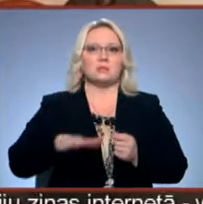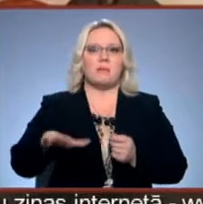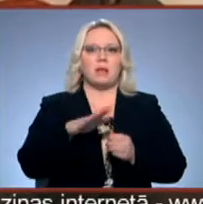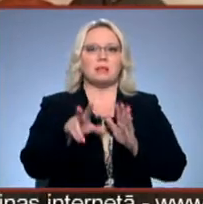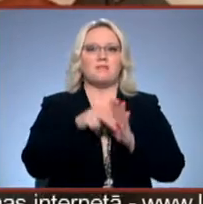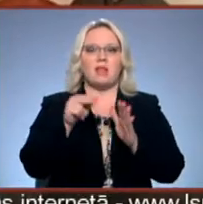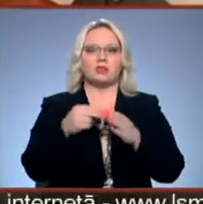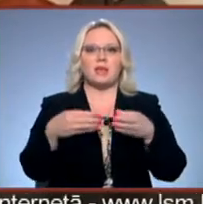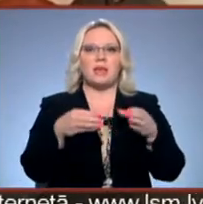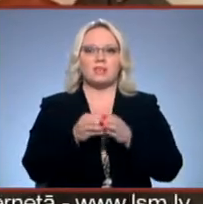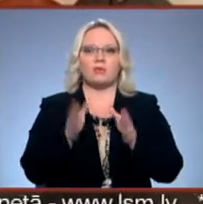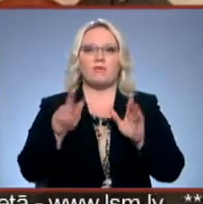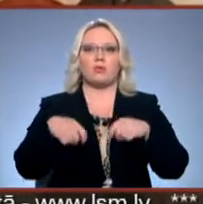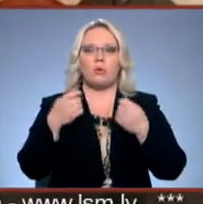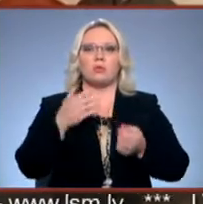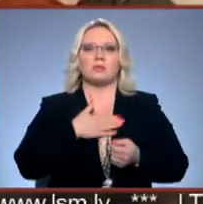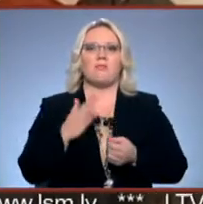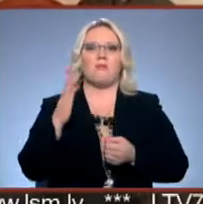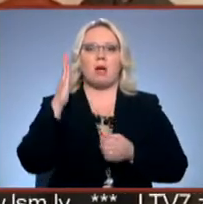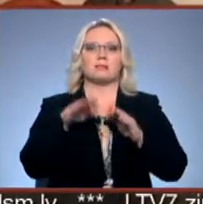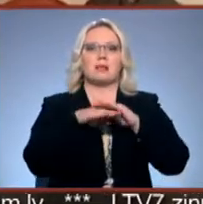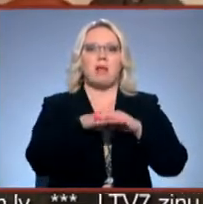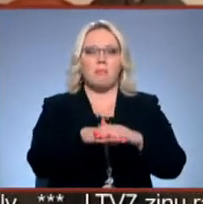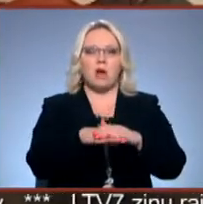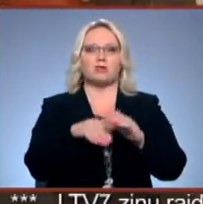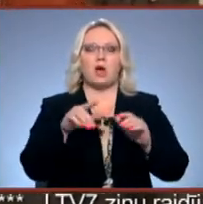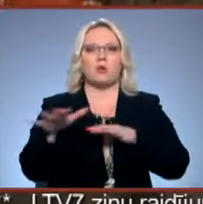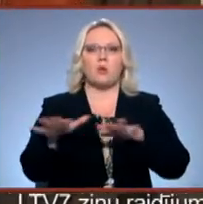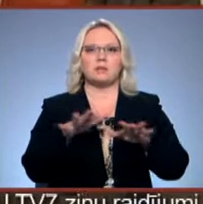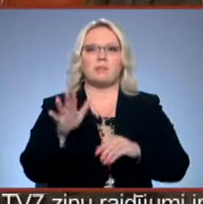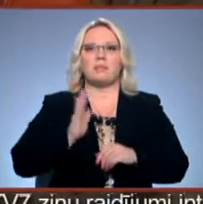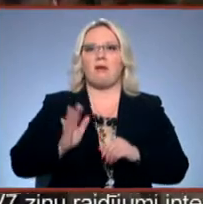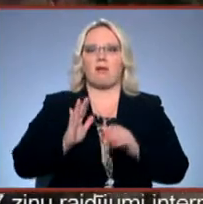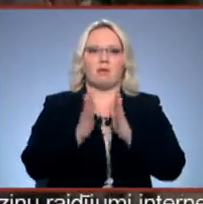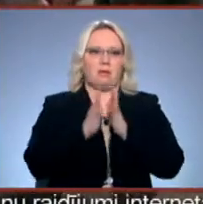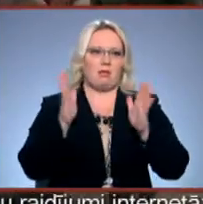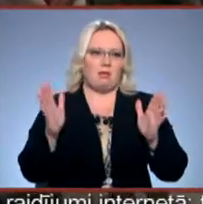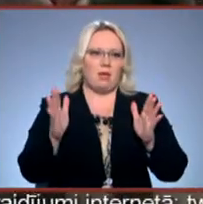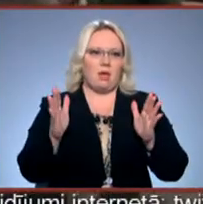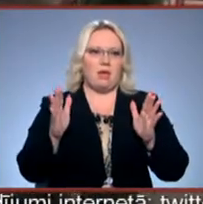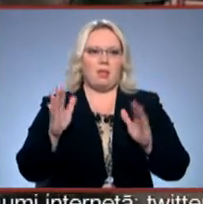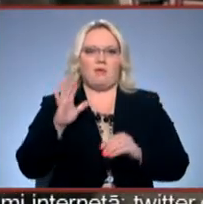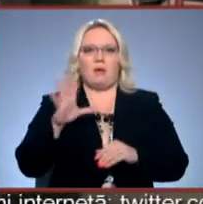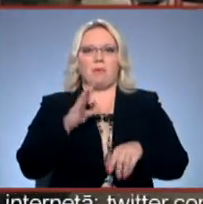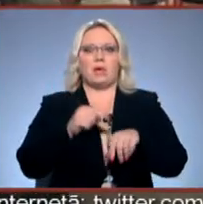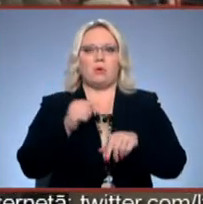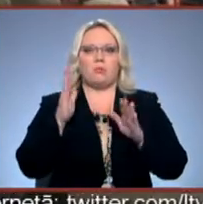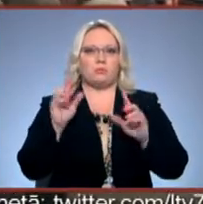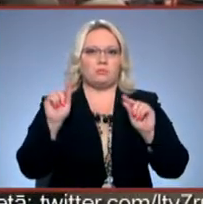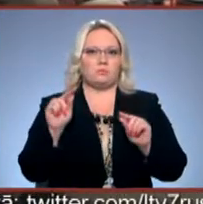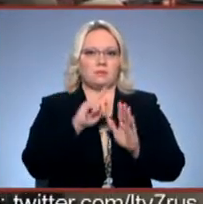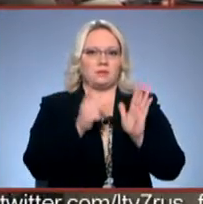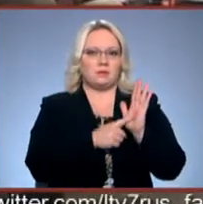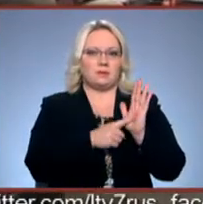vēlēšana iecirkņos, kur vada nodot savu balsti glabāšanā, pagaidām rosība ir negaidīt liela. Vai bijāt noskaņojušies, ka būs? Nē,